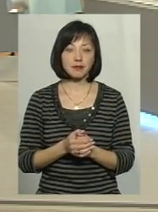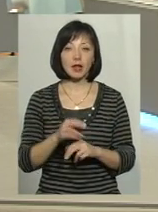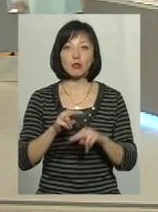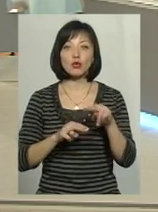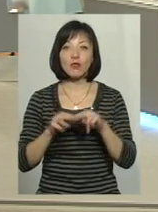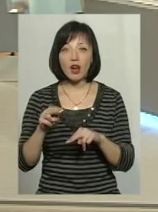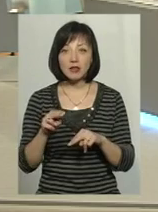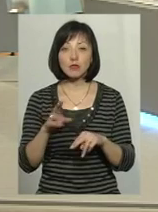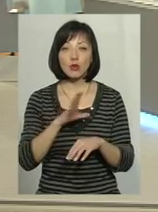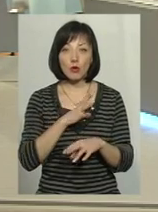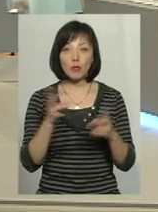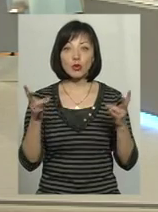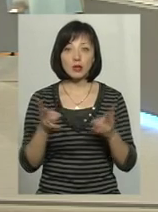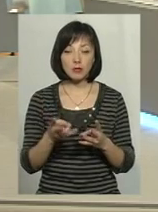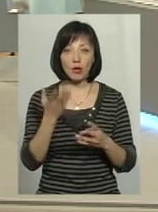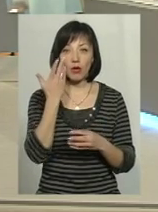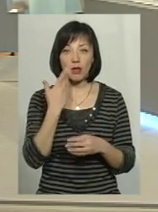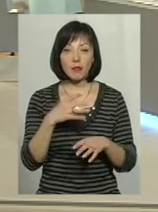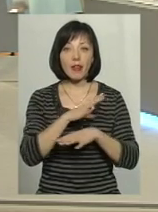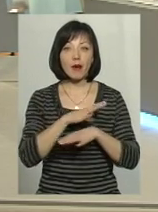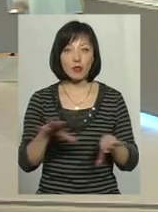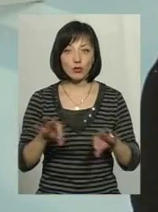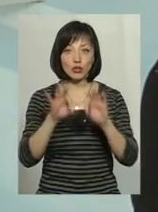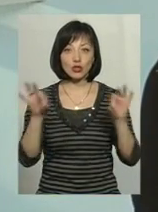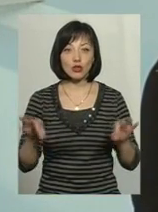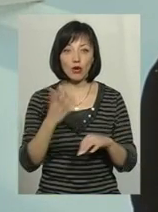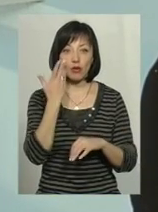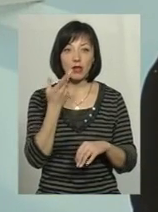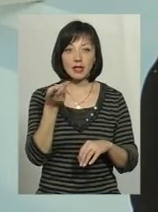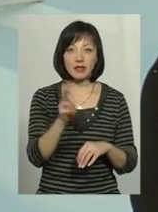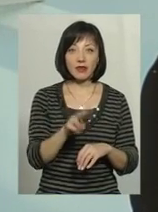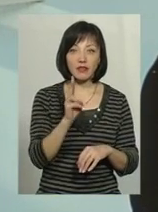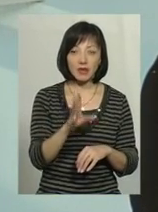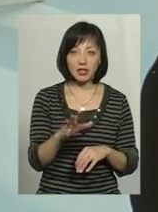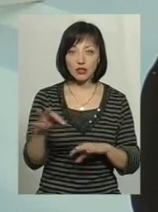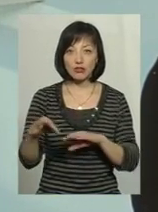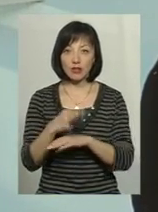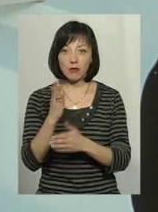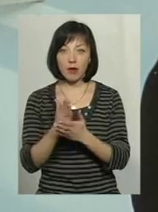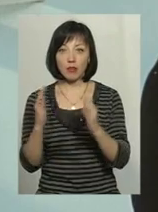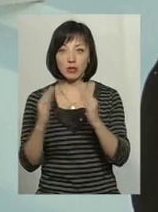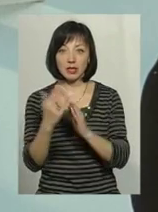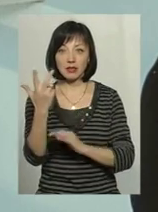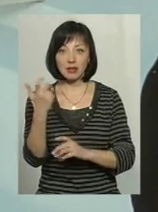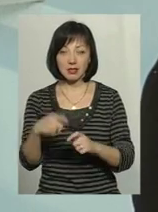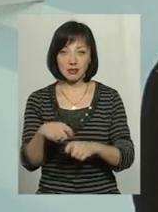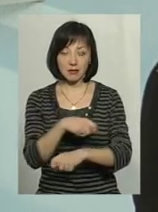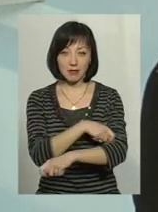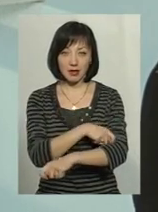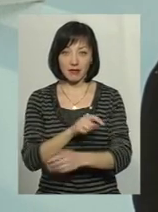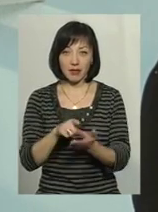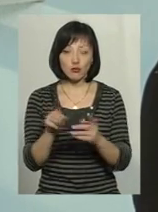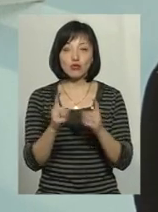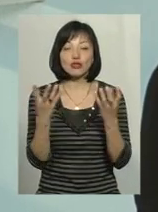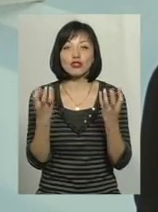будуватися, то б було потрібно, коли не було б нічого. Коли є дві квартири, і чоловік має будинок 300 квадратів, ну, що ще